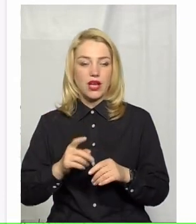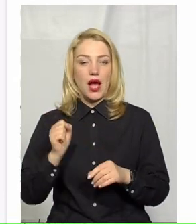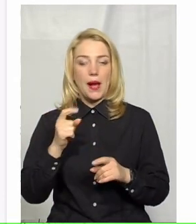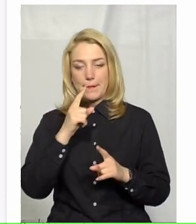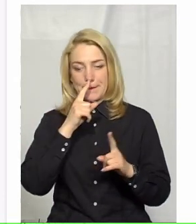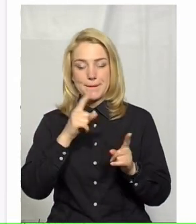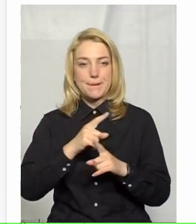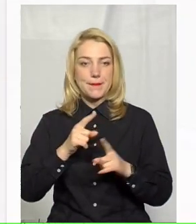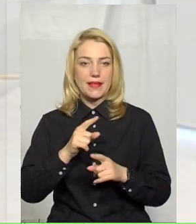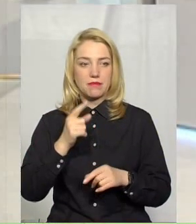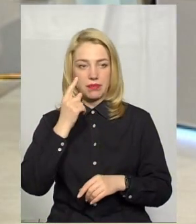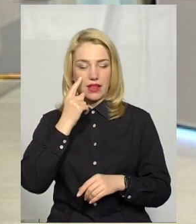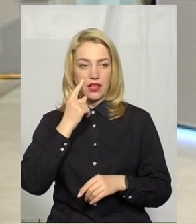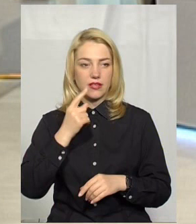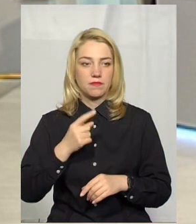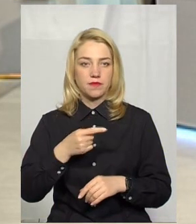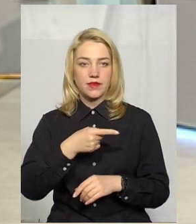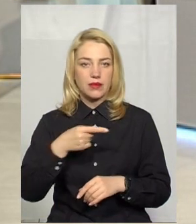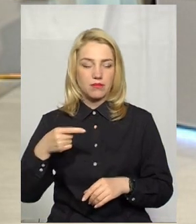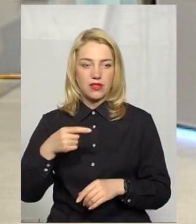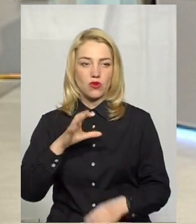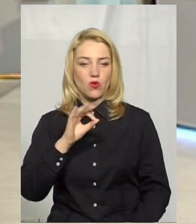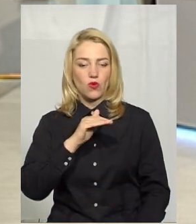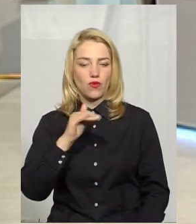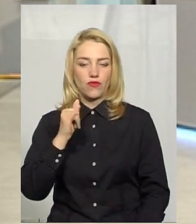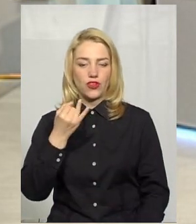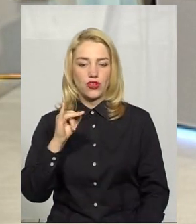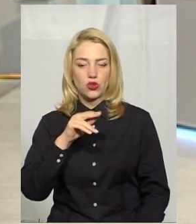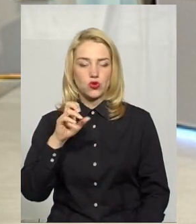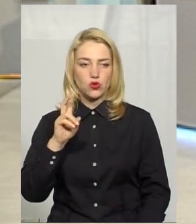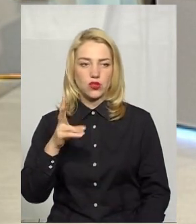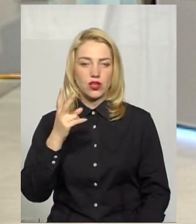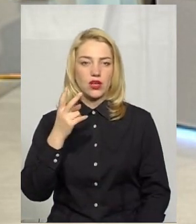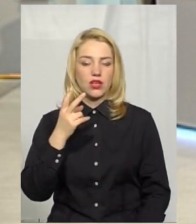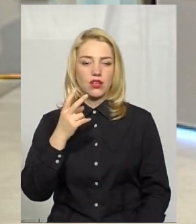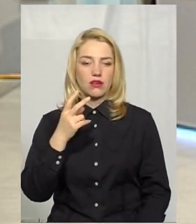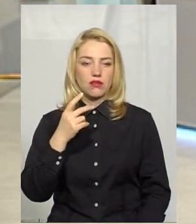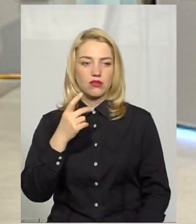Мінімальну оцінку отримав Руслан Офійчук Це один бал, це другий рік поспіль